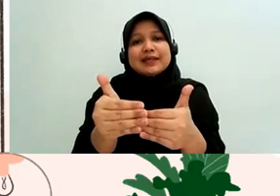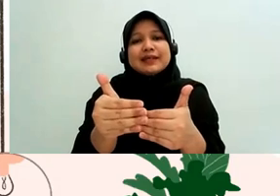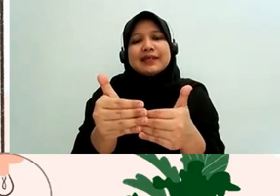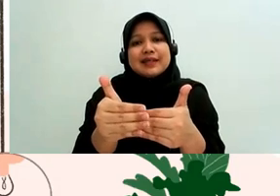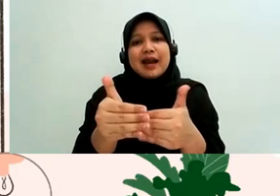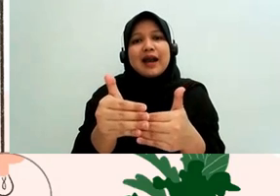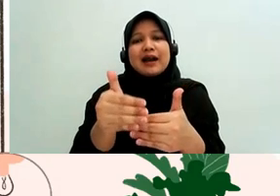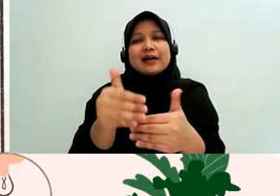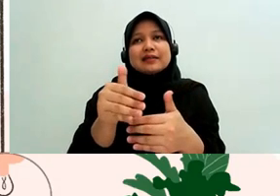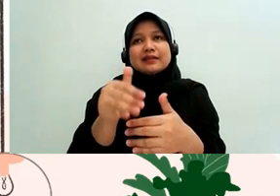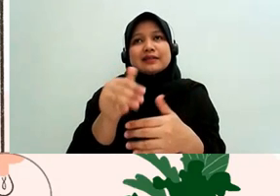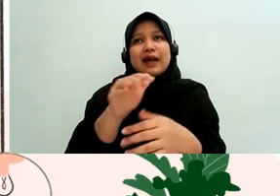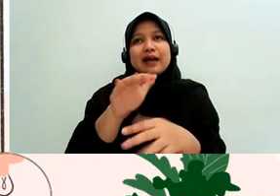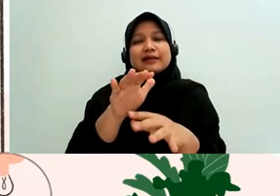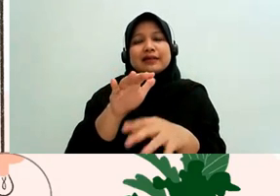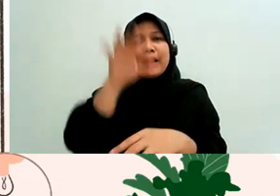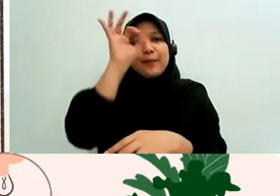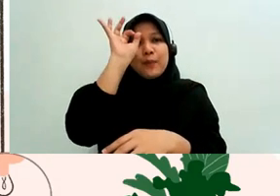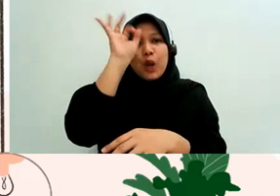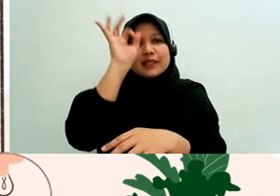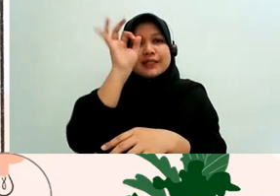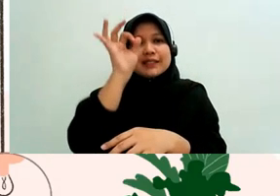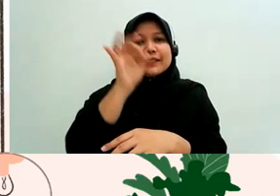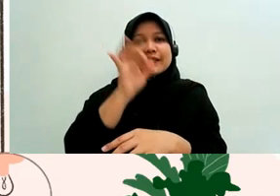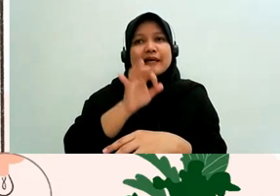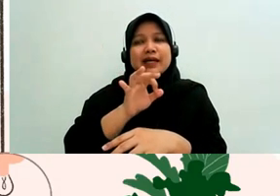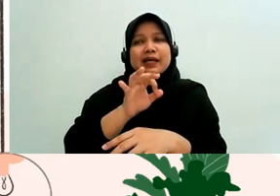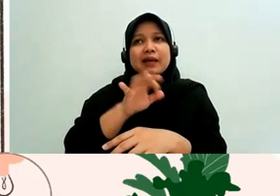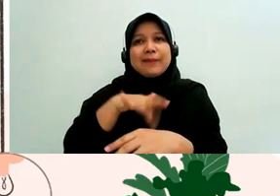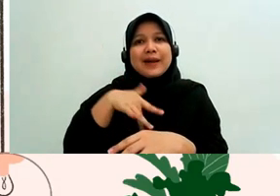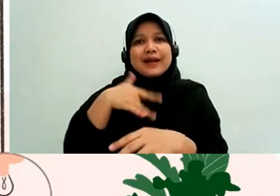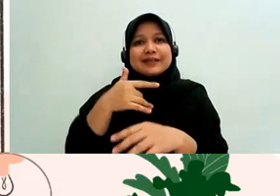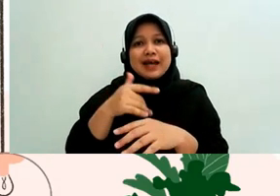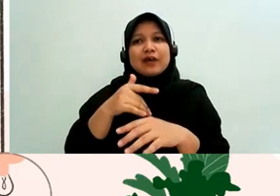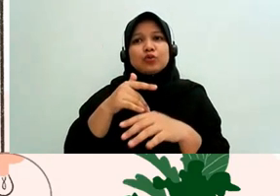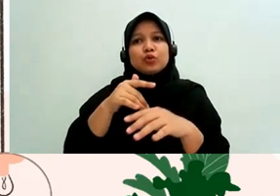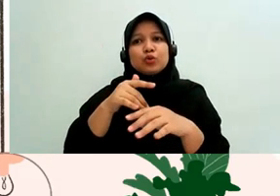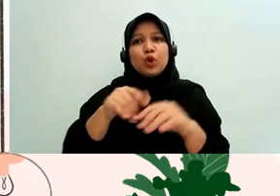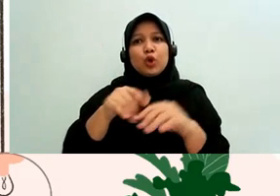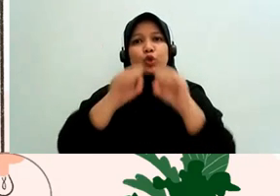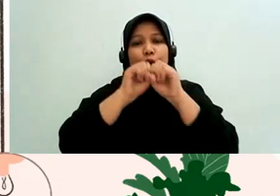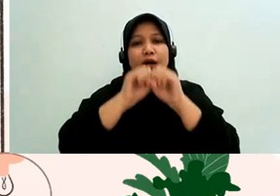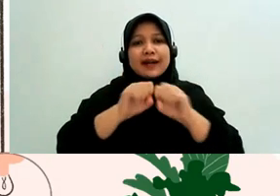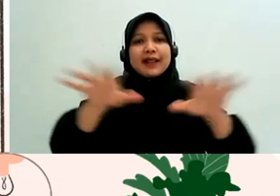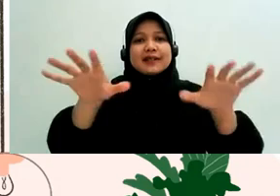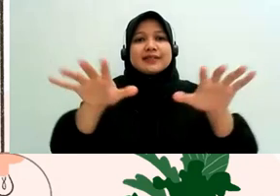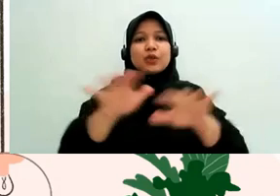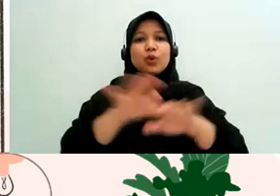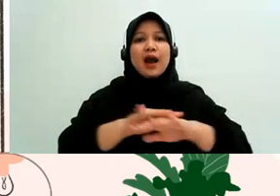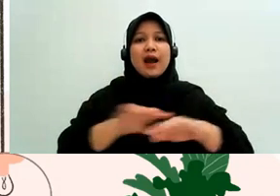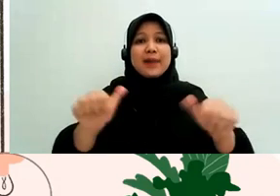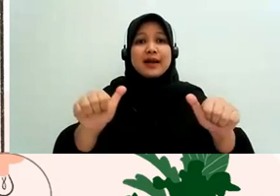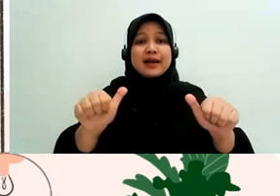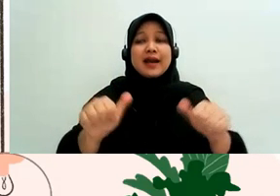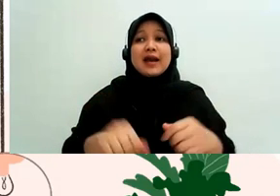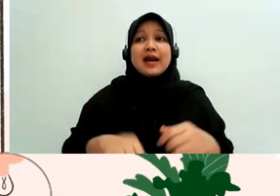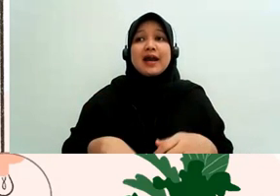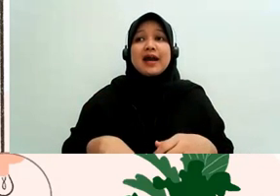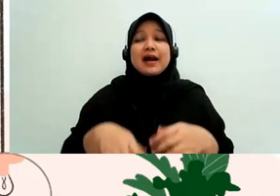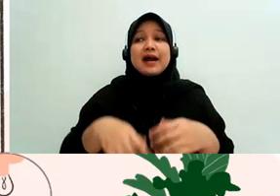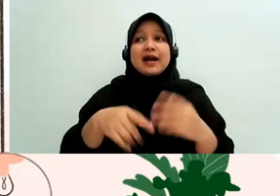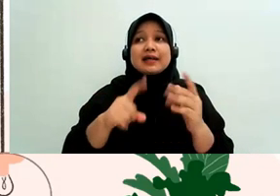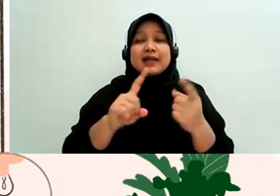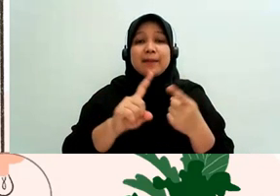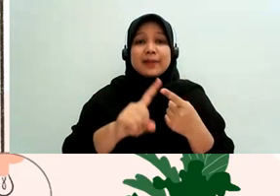kepolisian untuk mengeluarkan sebuah rilis yang pertama adalah misalnya ketika kepolisian